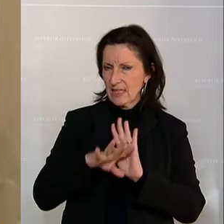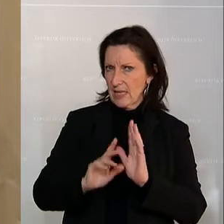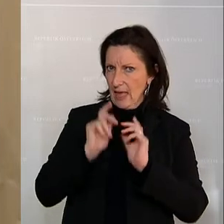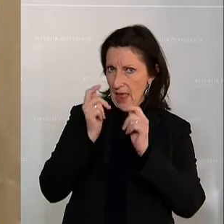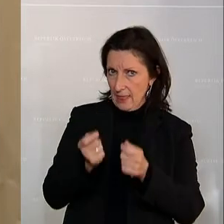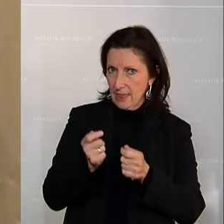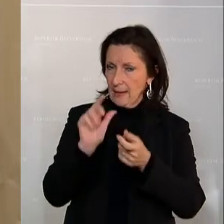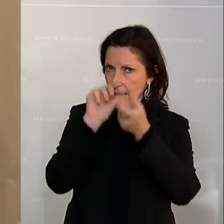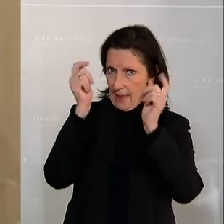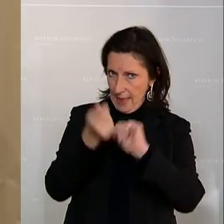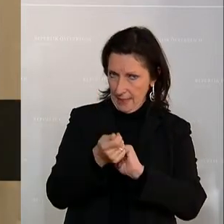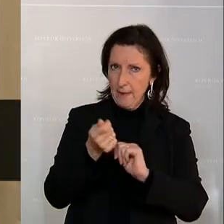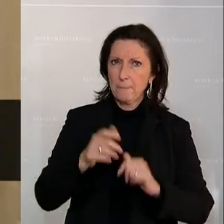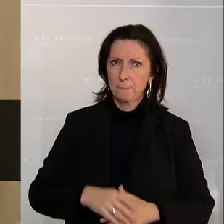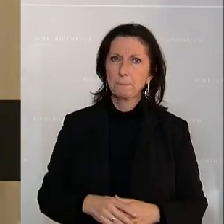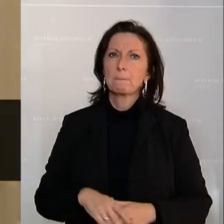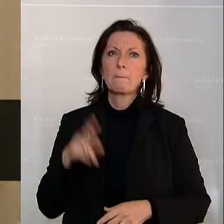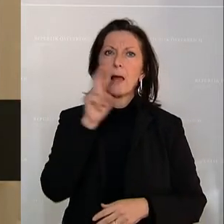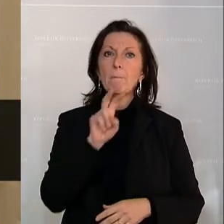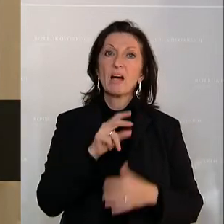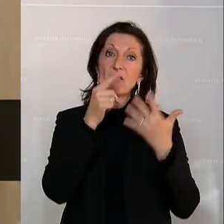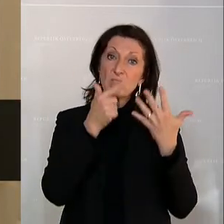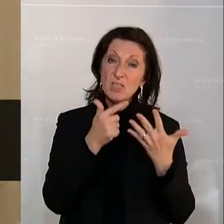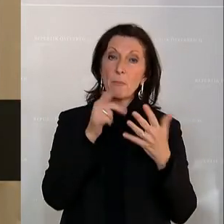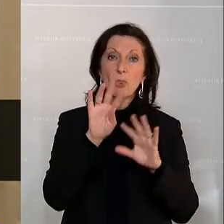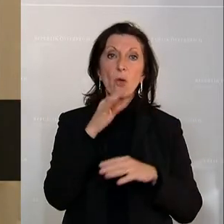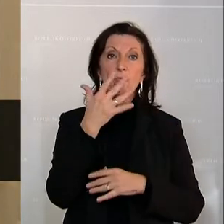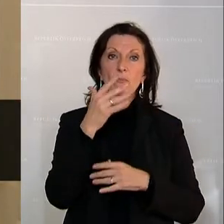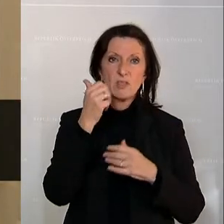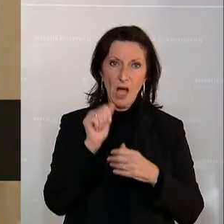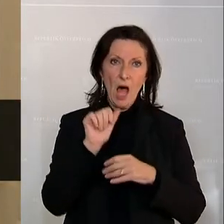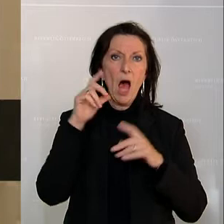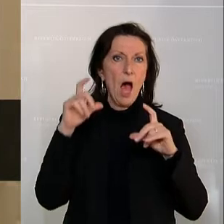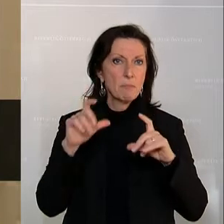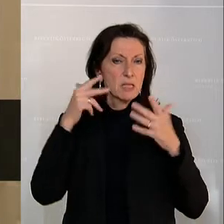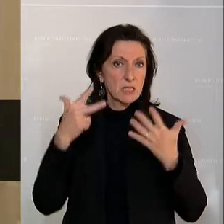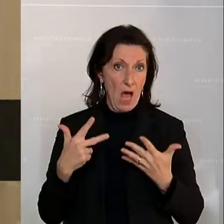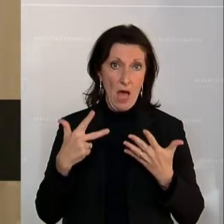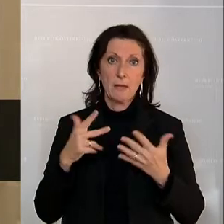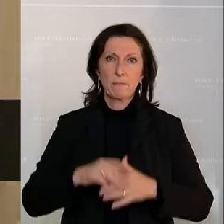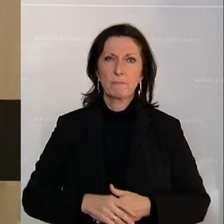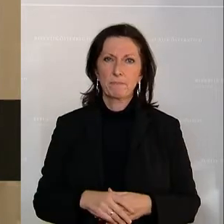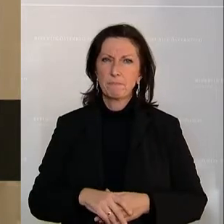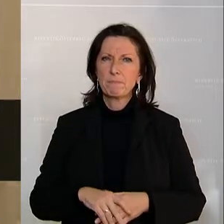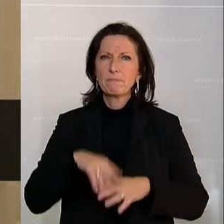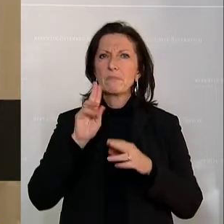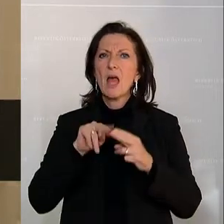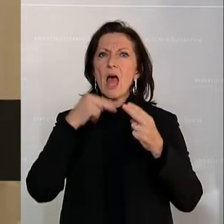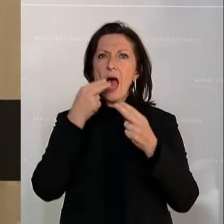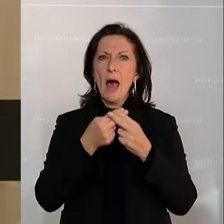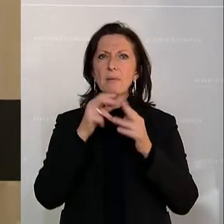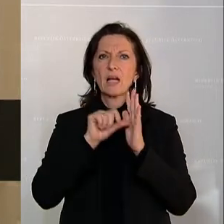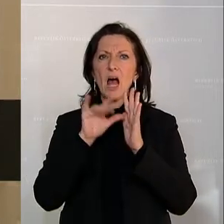wird wie folgt geändert. § 7, 59 Absatz 8 lautet wie folgt. Die Anpassung für das